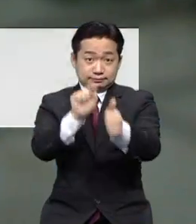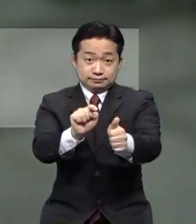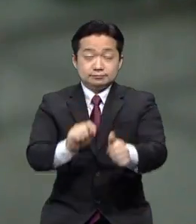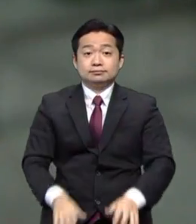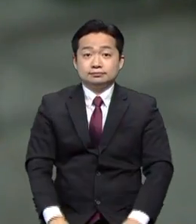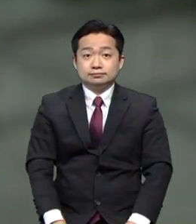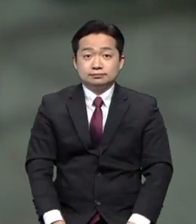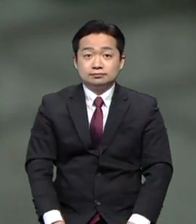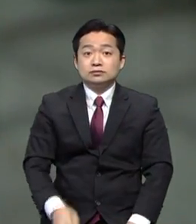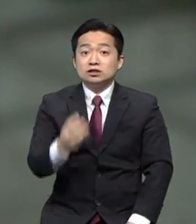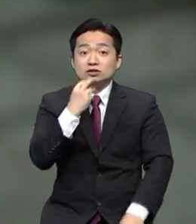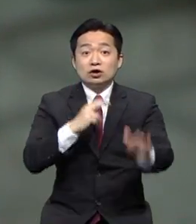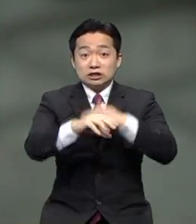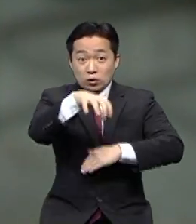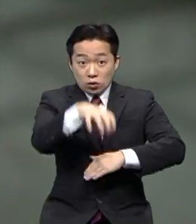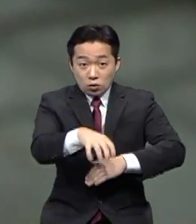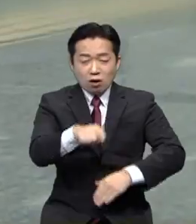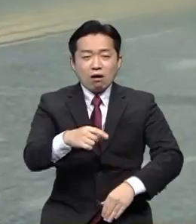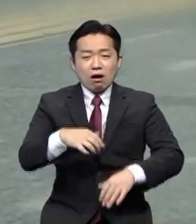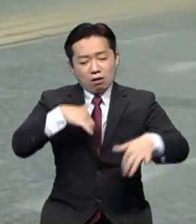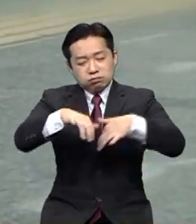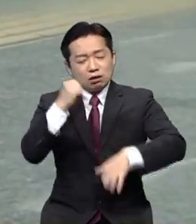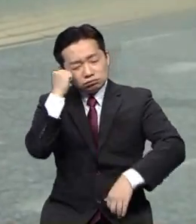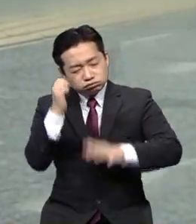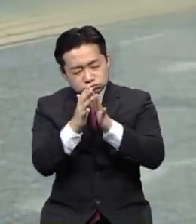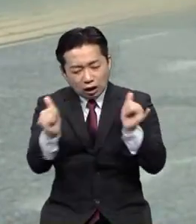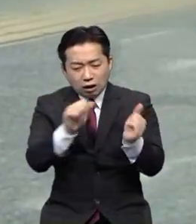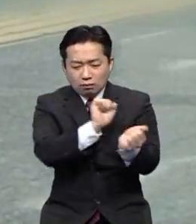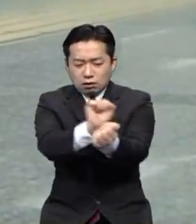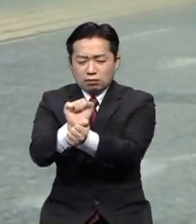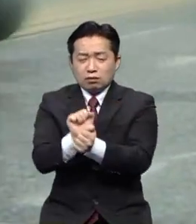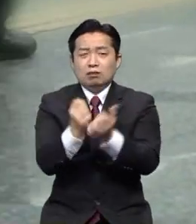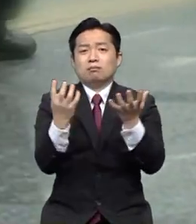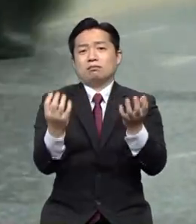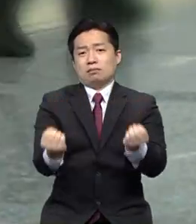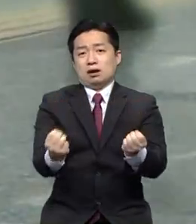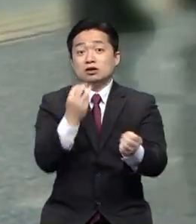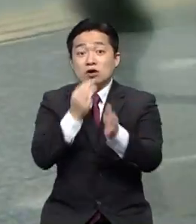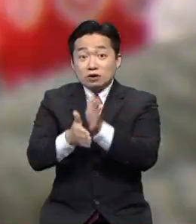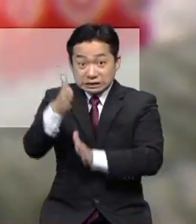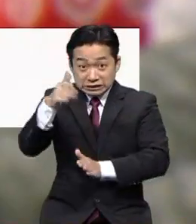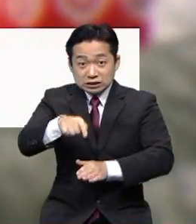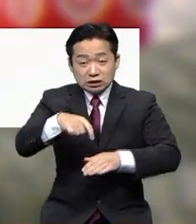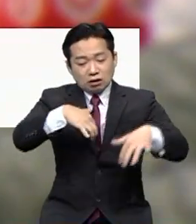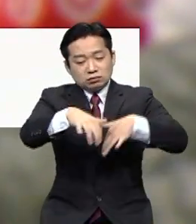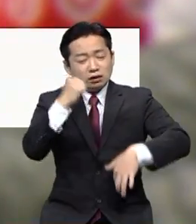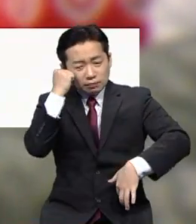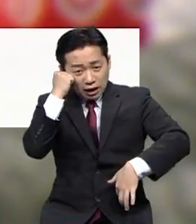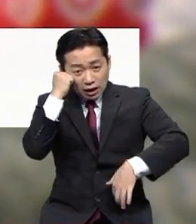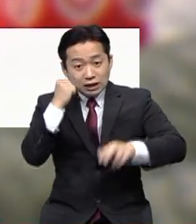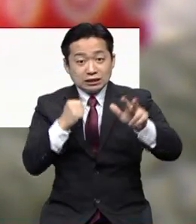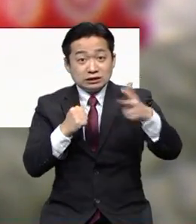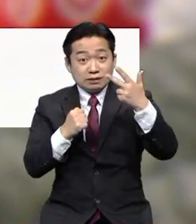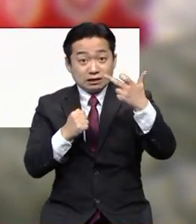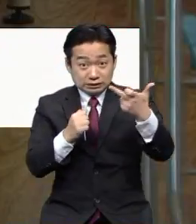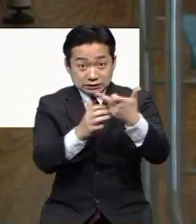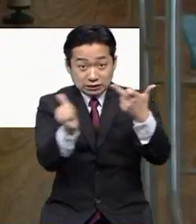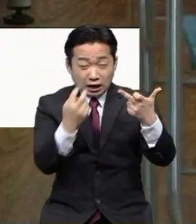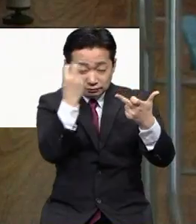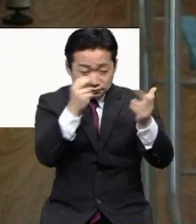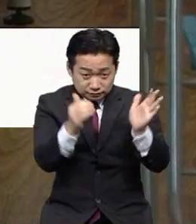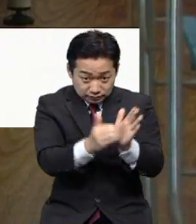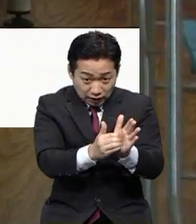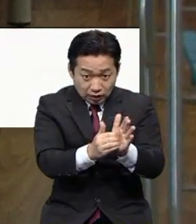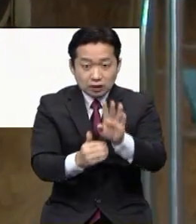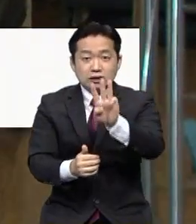광주시는 서울역광장 노숙인들의 감염도 확산되고 있습니다. 서울시가 노숙인 717명을 검사한 결과